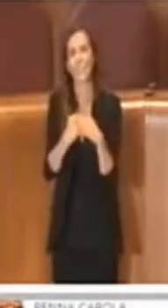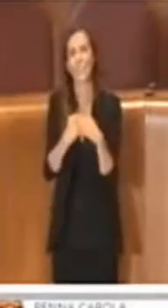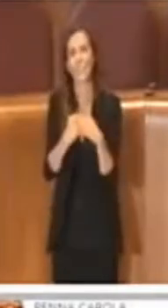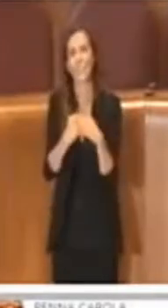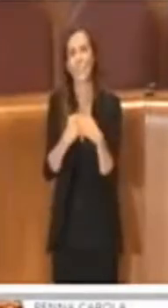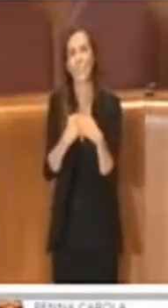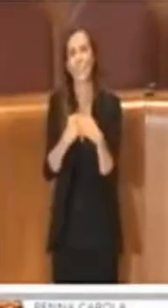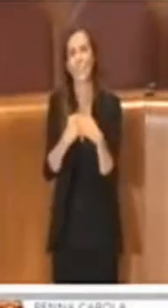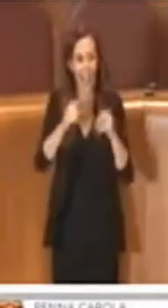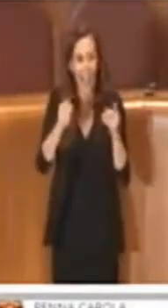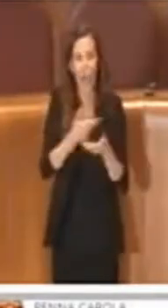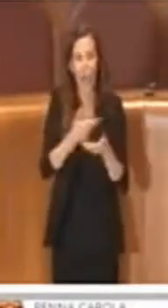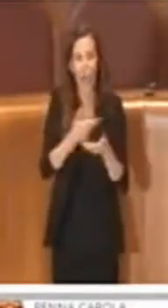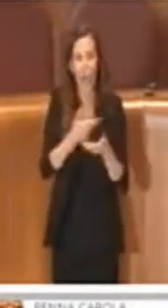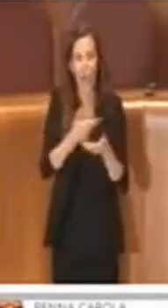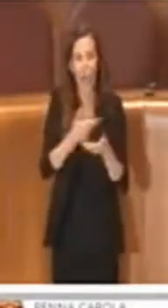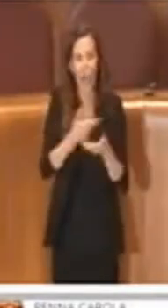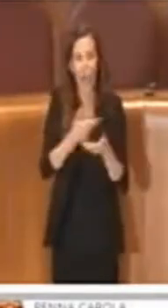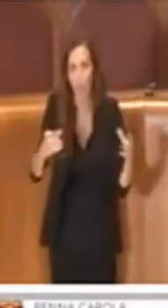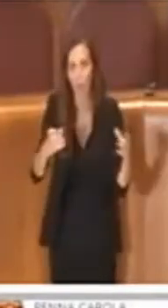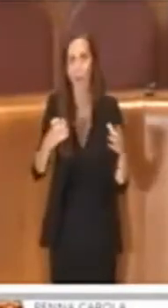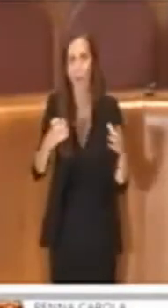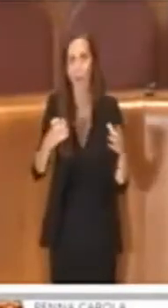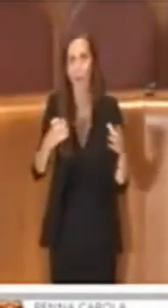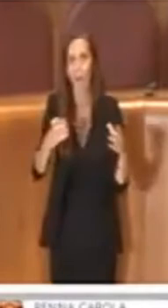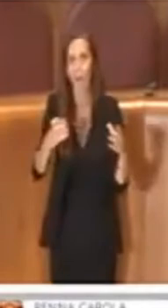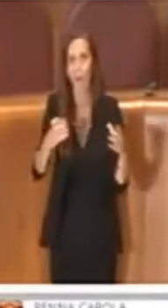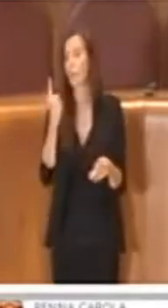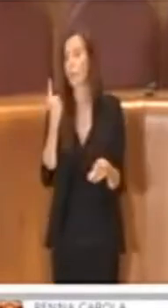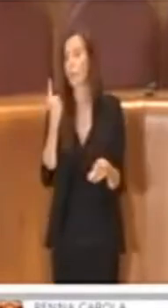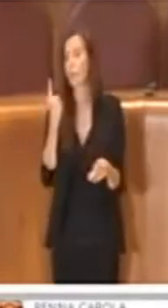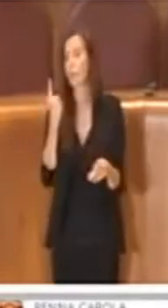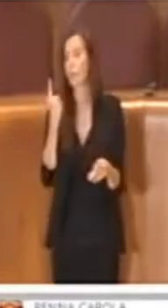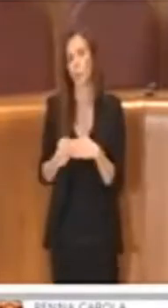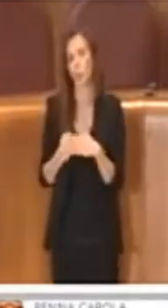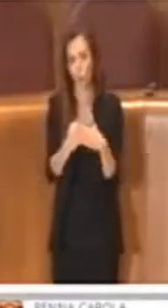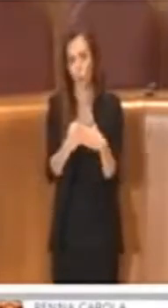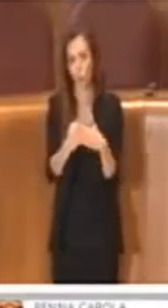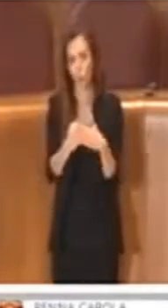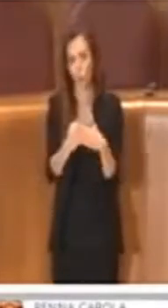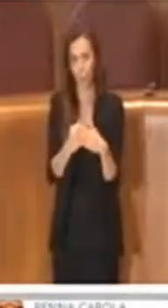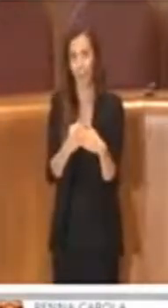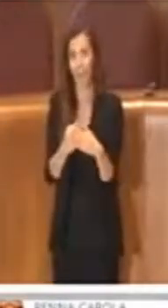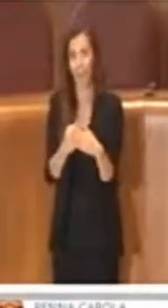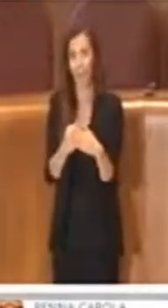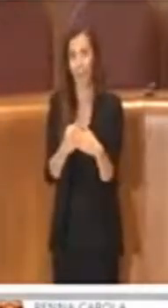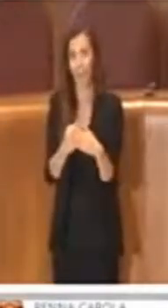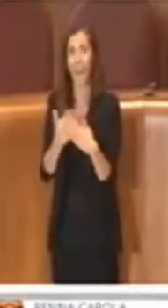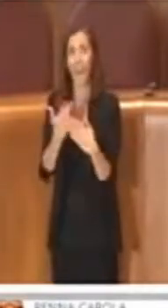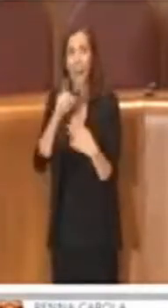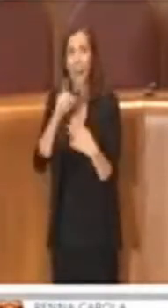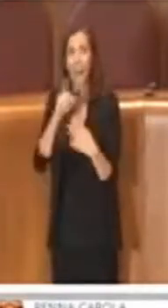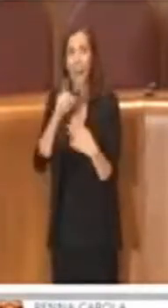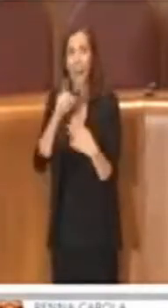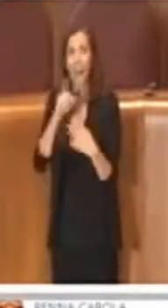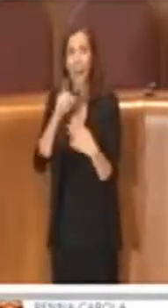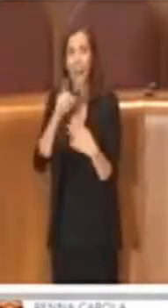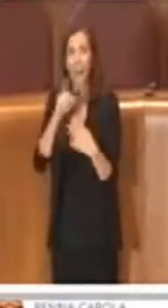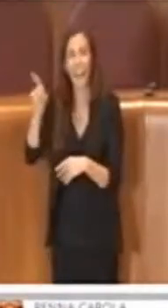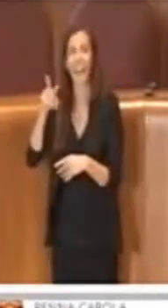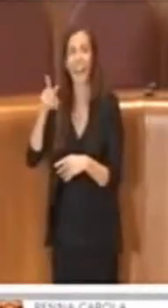non spero tramite l'apertura della ZDL che è un palliativo, anche se sarebbe